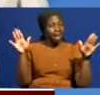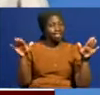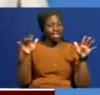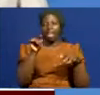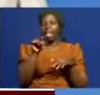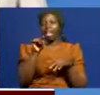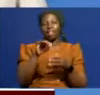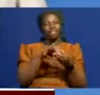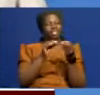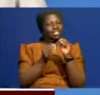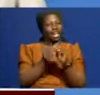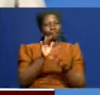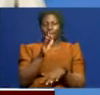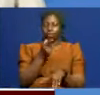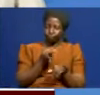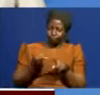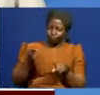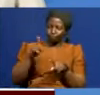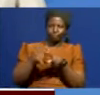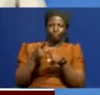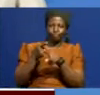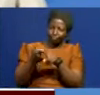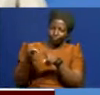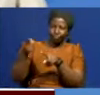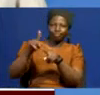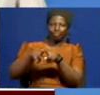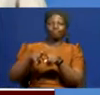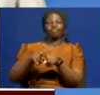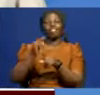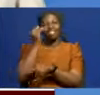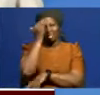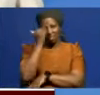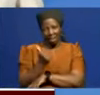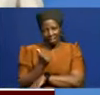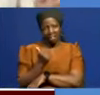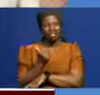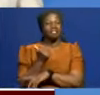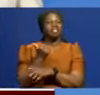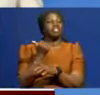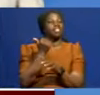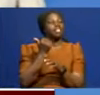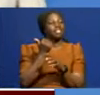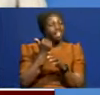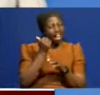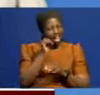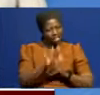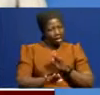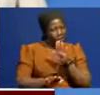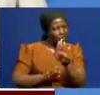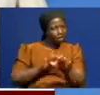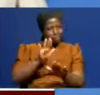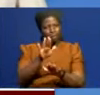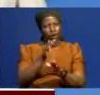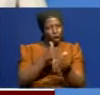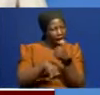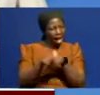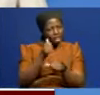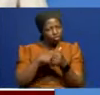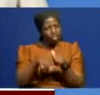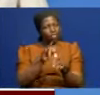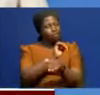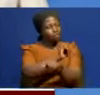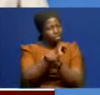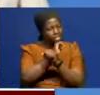imekua ikiongezeka mara kwa mara. Kutokana na hatua madhubuti za ulinzi zirizo